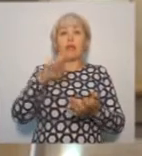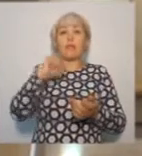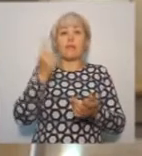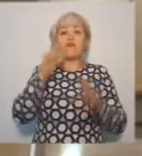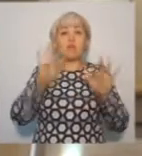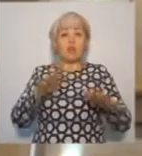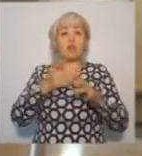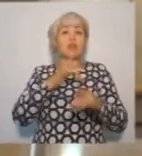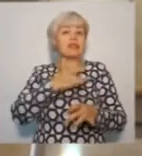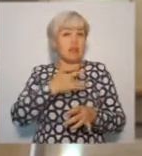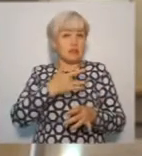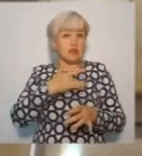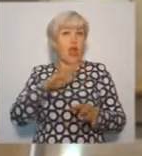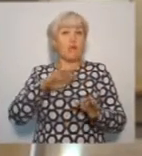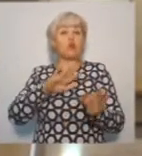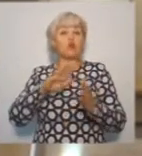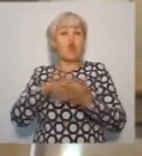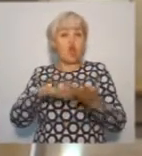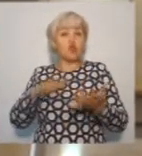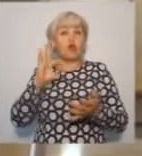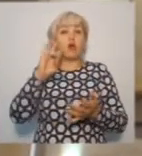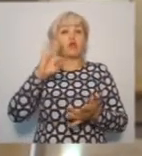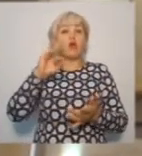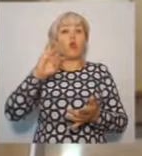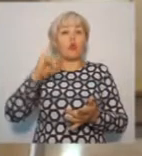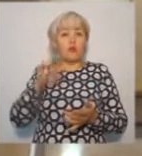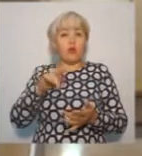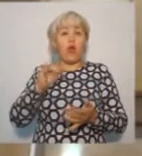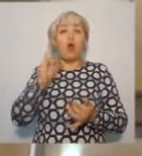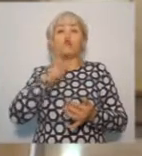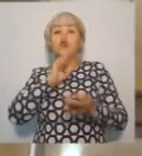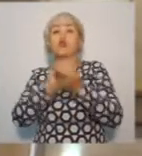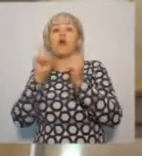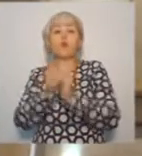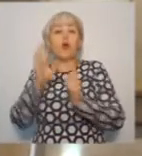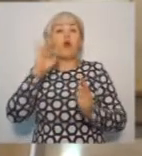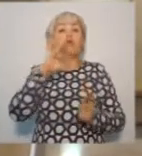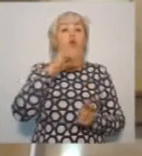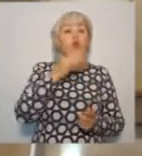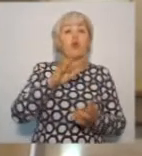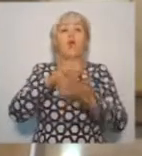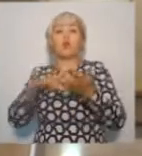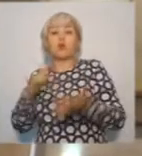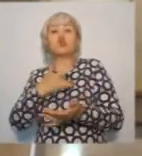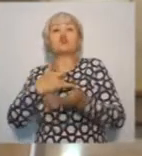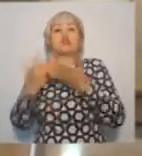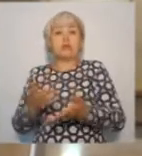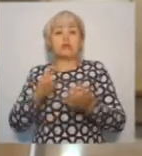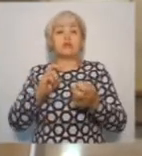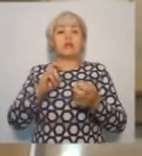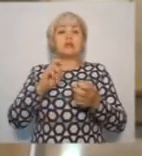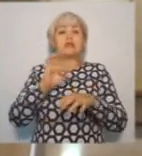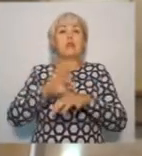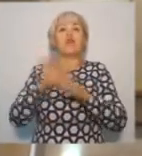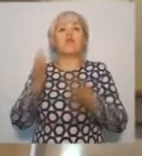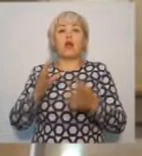онкология, потом сердечно-сосудистая. Только решить повышением качества медицинской помощи эту проблему невозможно. Нам надо, это